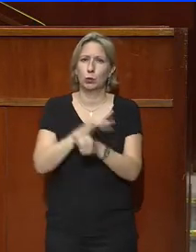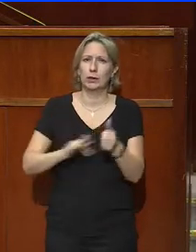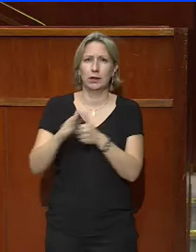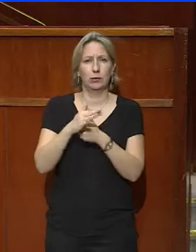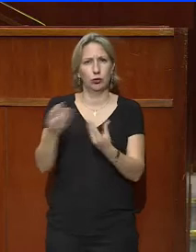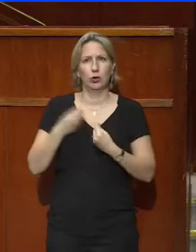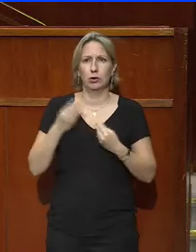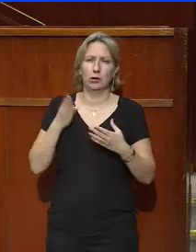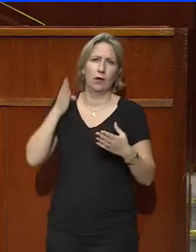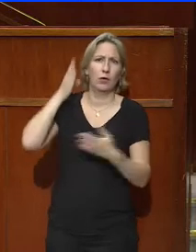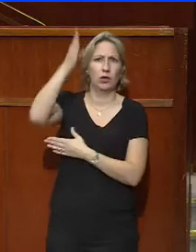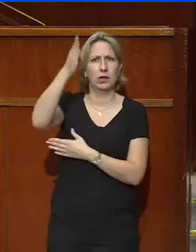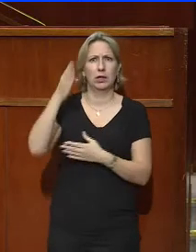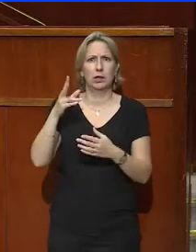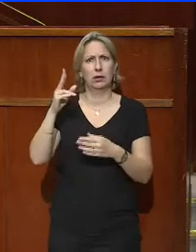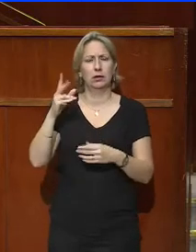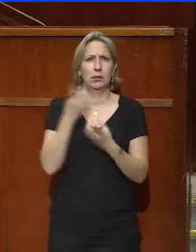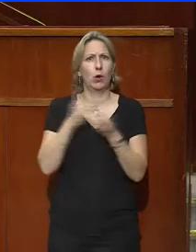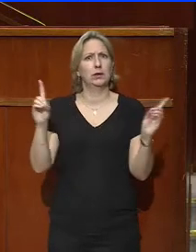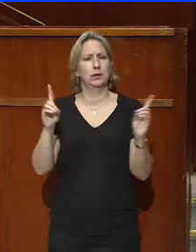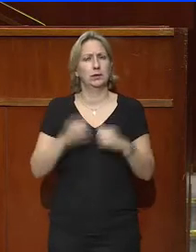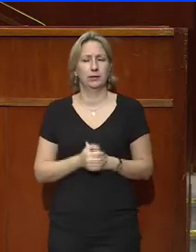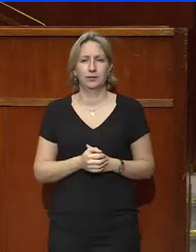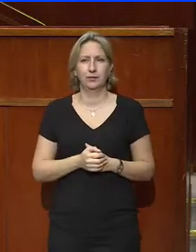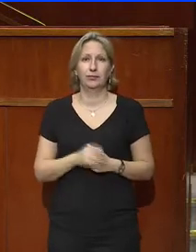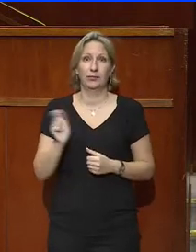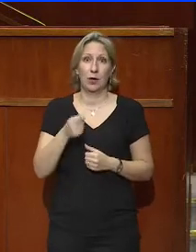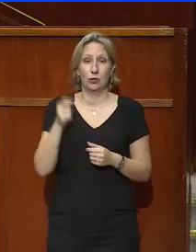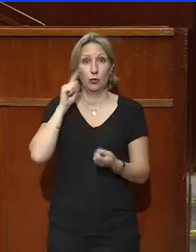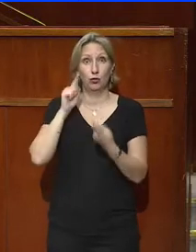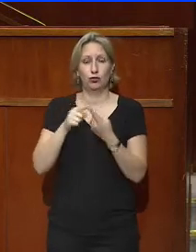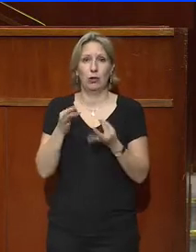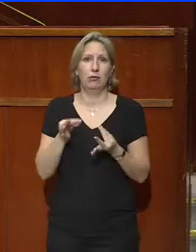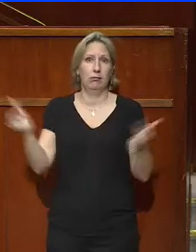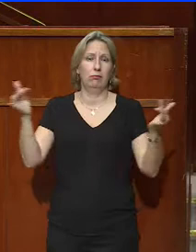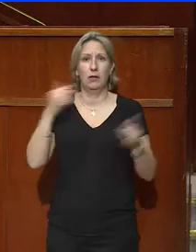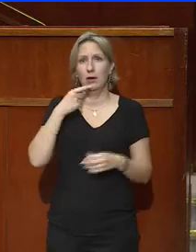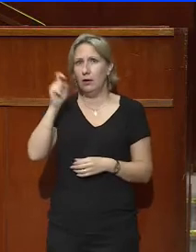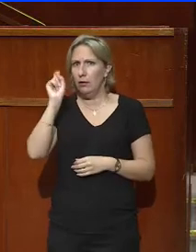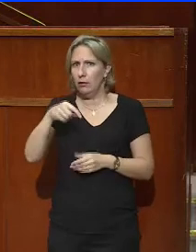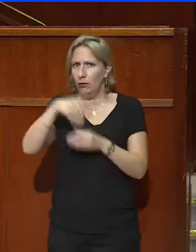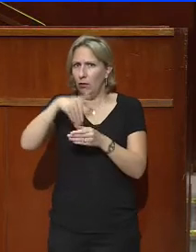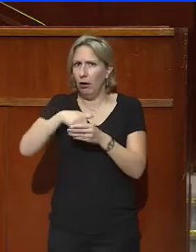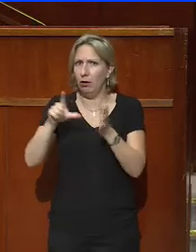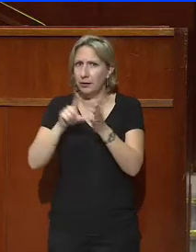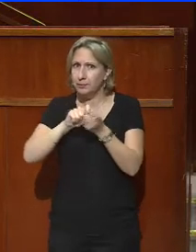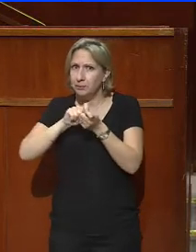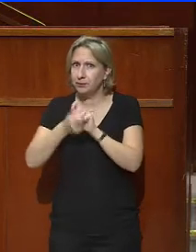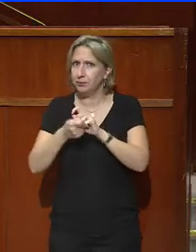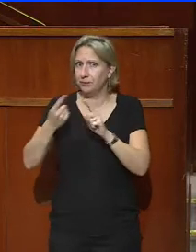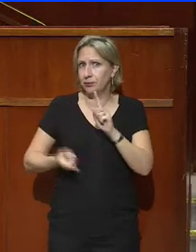démocratie, sujets sensibles pour lesquels une mesure précieuse de l'acceptabilité des réformes est indispensable,